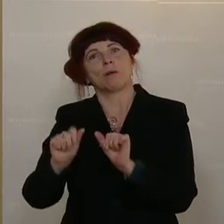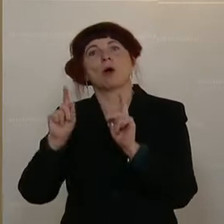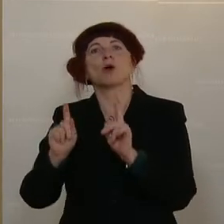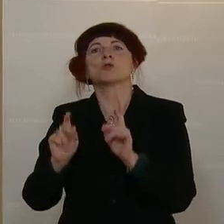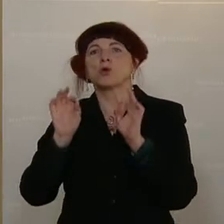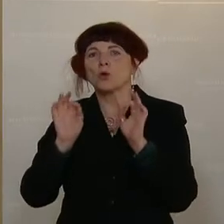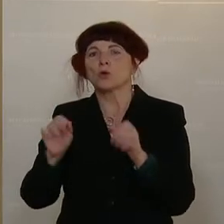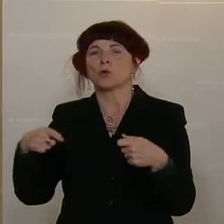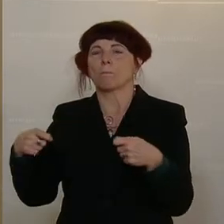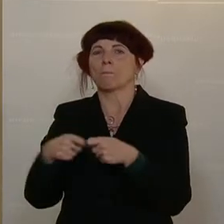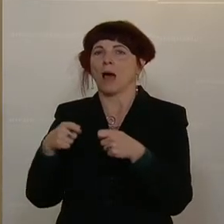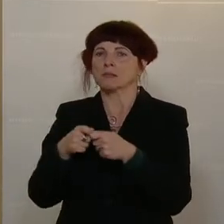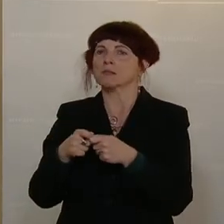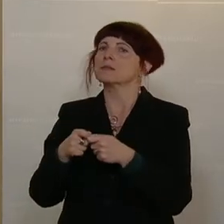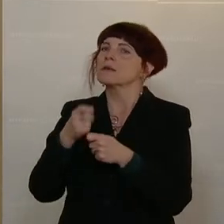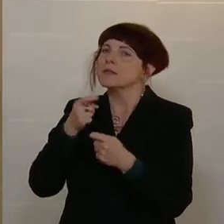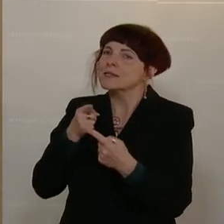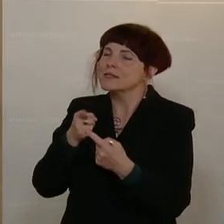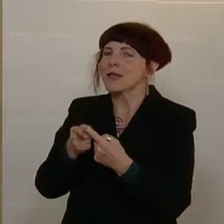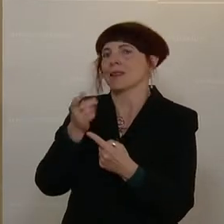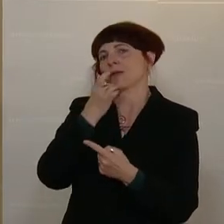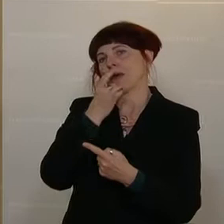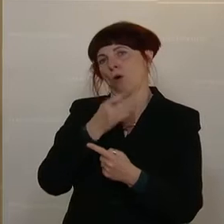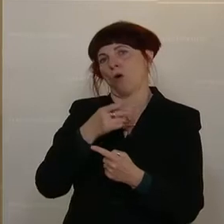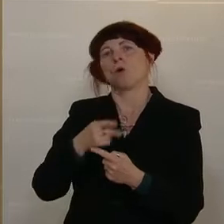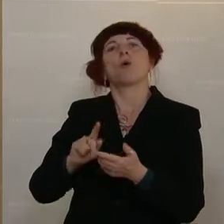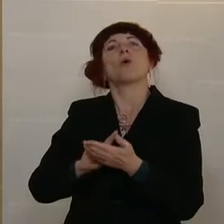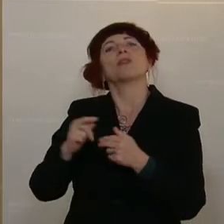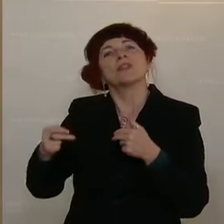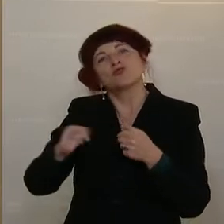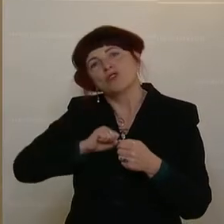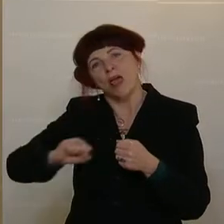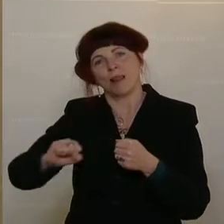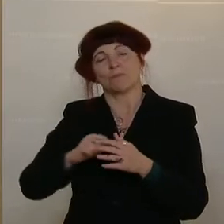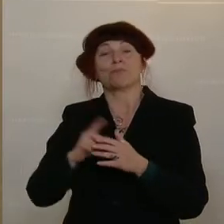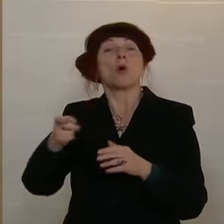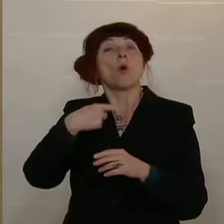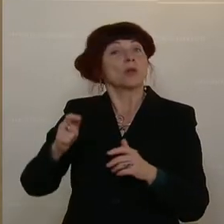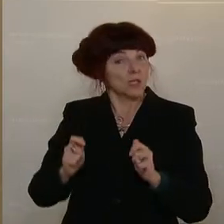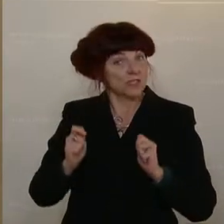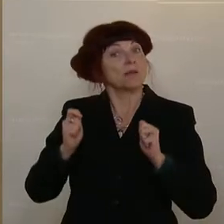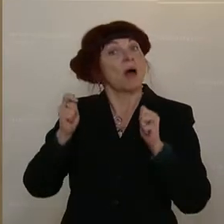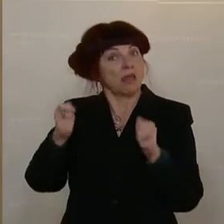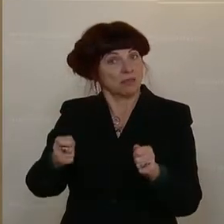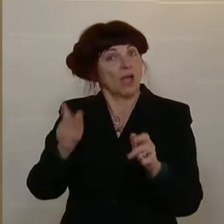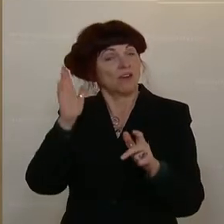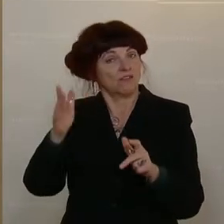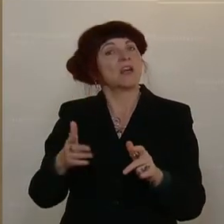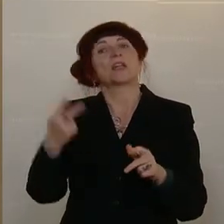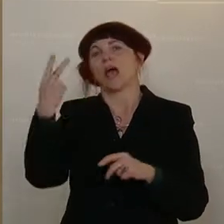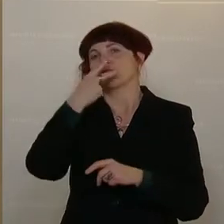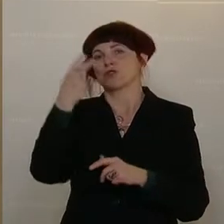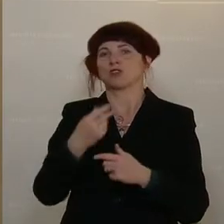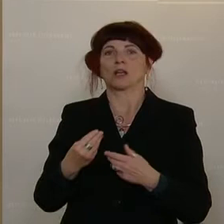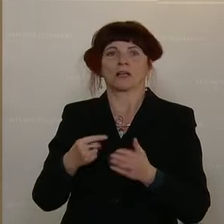zeitnah ankommen. Wir werden dem vorliegenden Antrag unsere Zustimmung erteilen, weil es